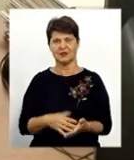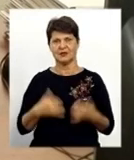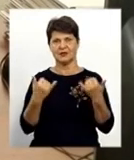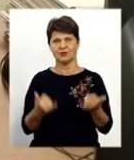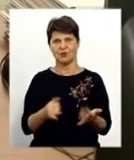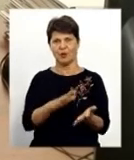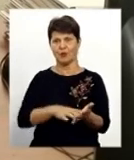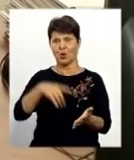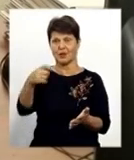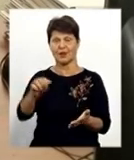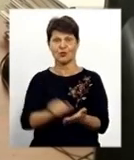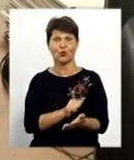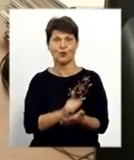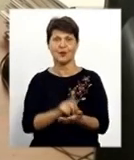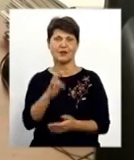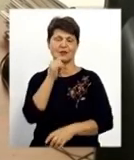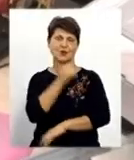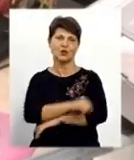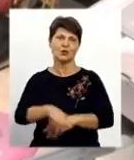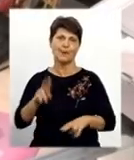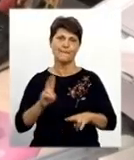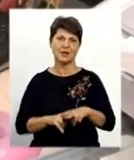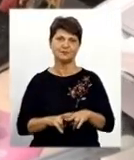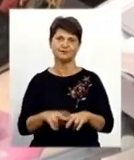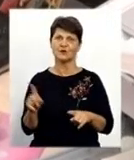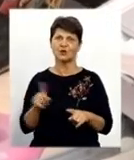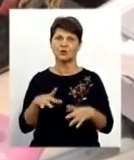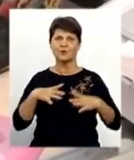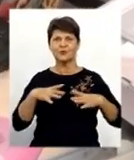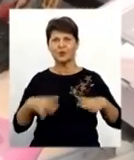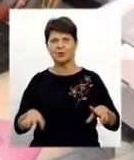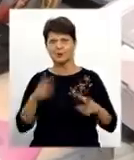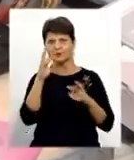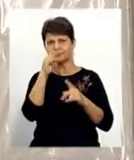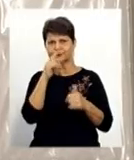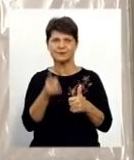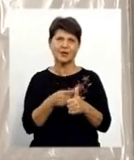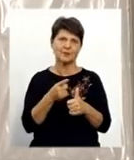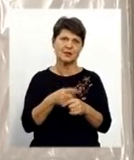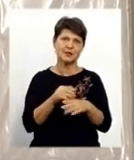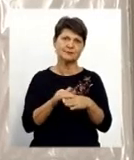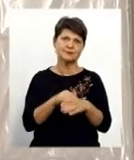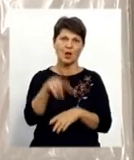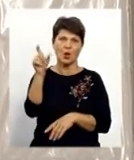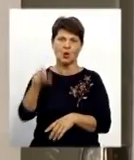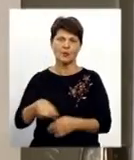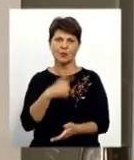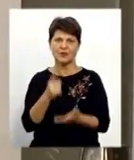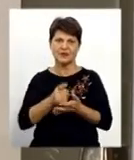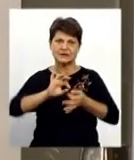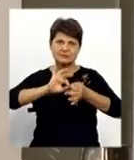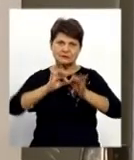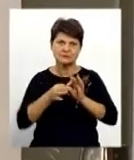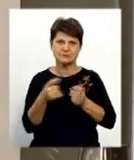щоб подати документи на закордонну каспорт. Аби уникнути помилок в іменах та прізвищах, громадяни повинні ретельно